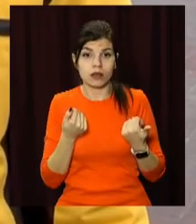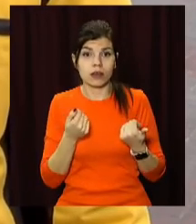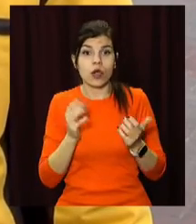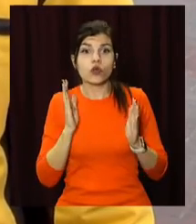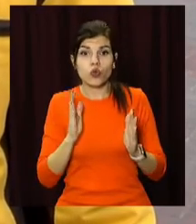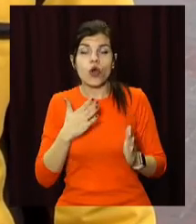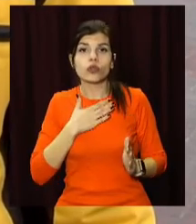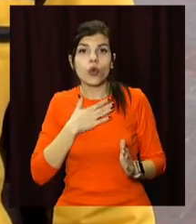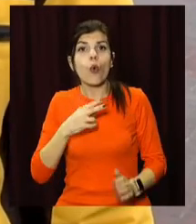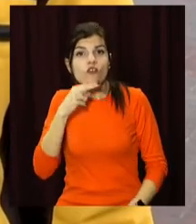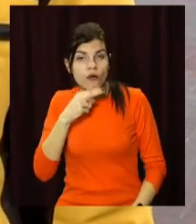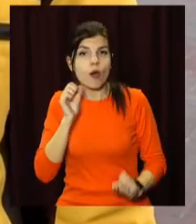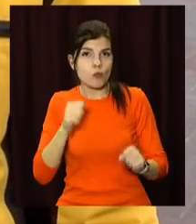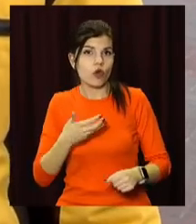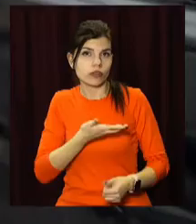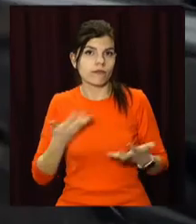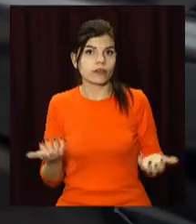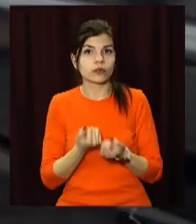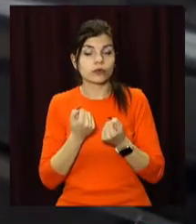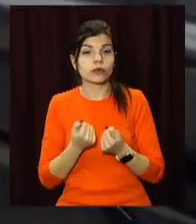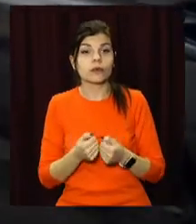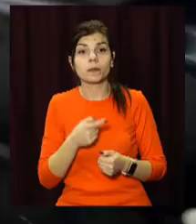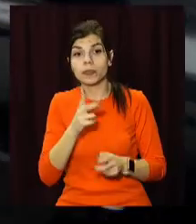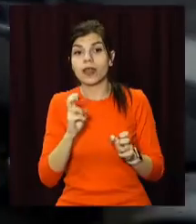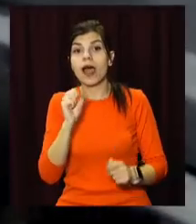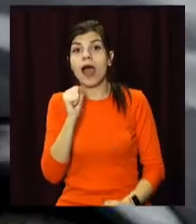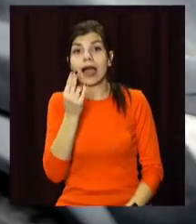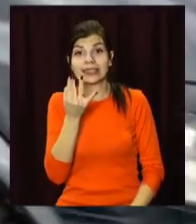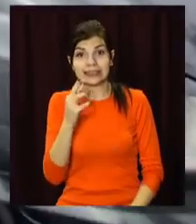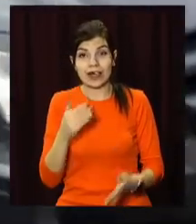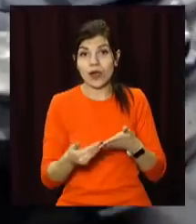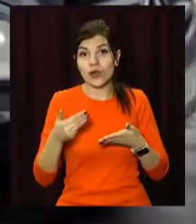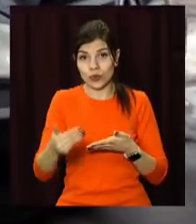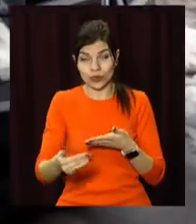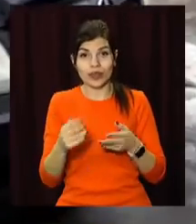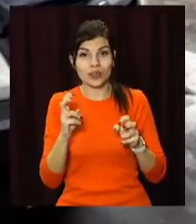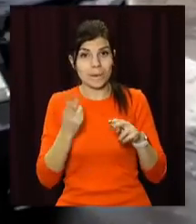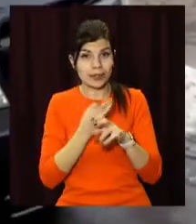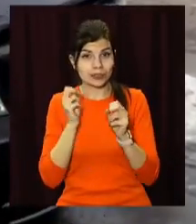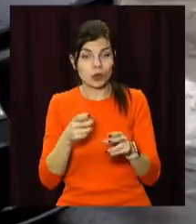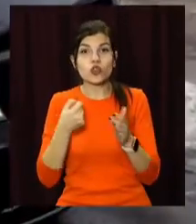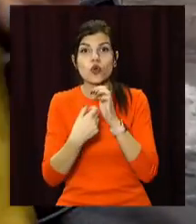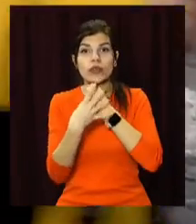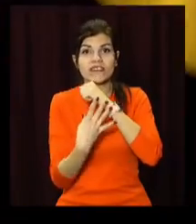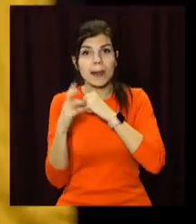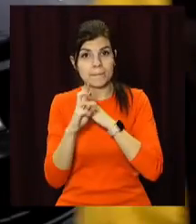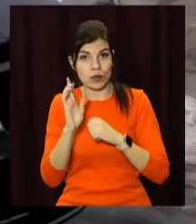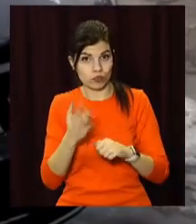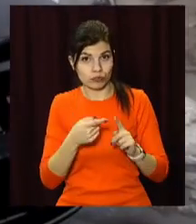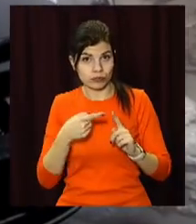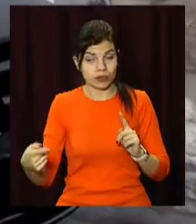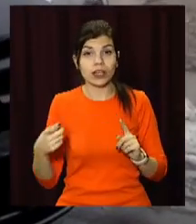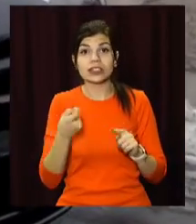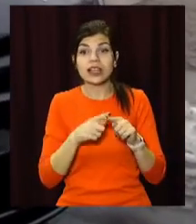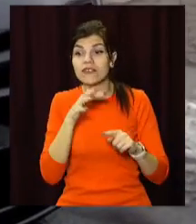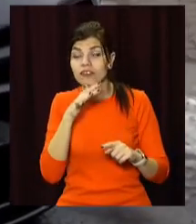Тільки наша увазність може від нас рихувати». Акція «Крок до безпеки» триватиме до Дніпропетровщині до 19 березня. За цей час